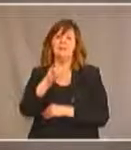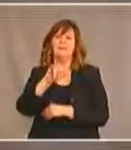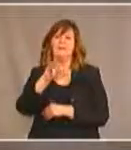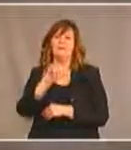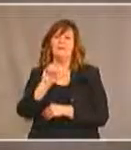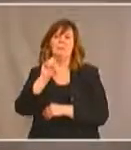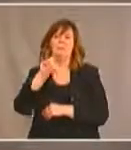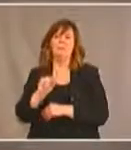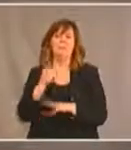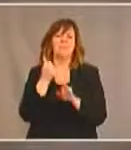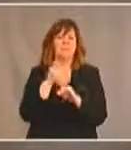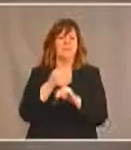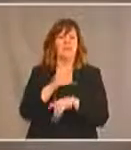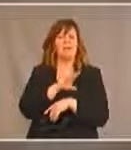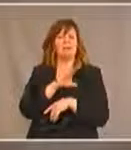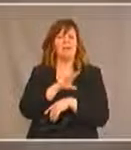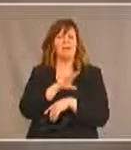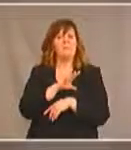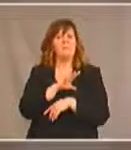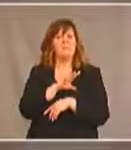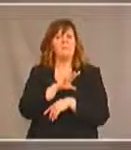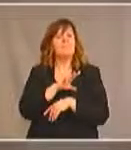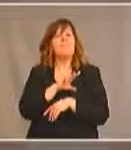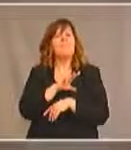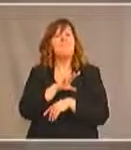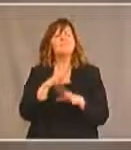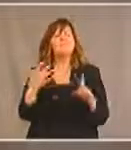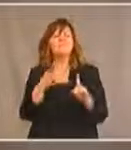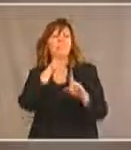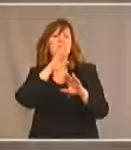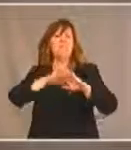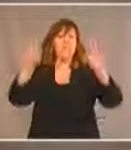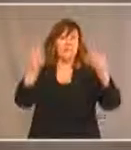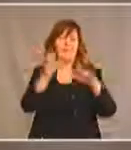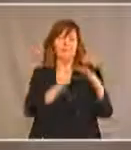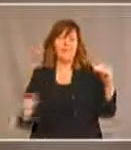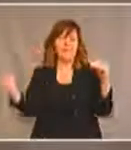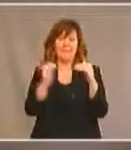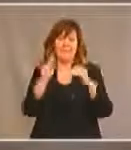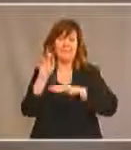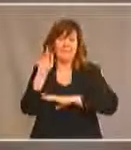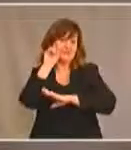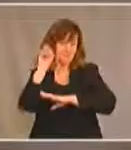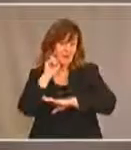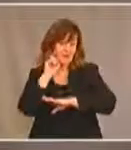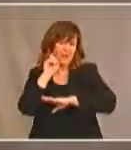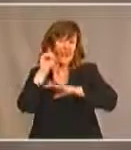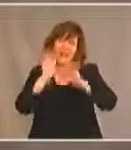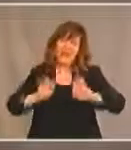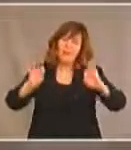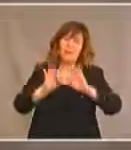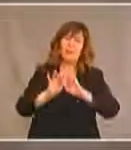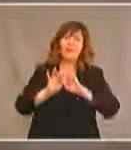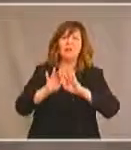CSG ou la perspective parité sexuelle était essentielle pour le processus de l'accord sur la